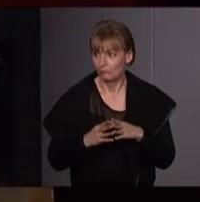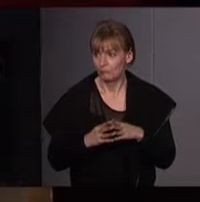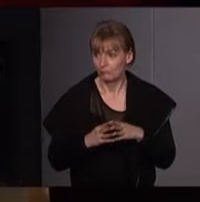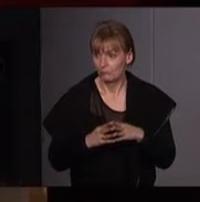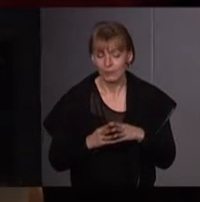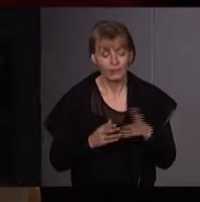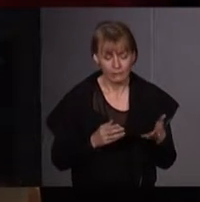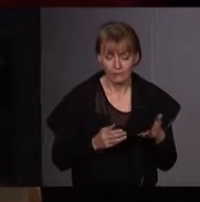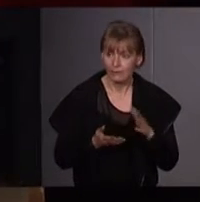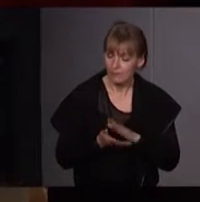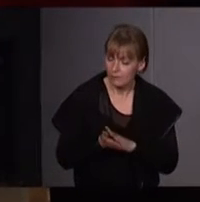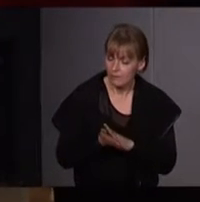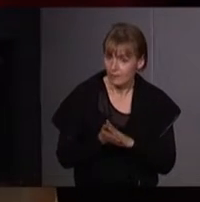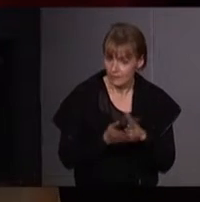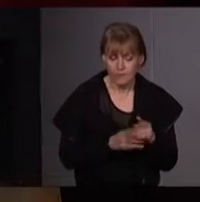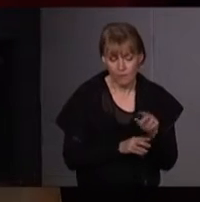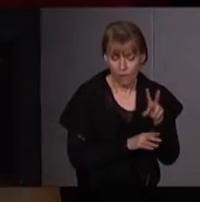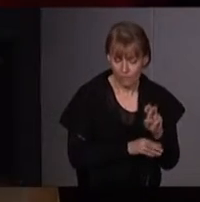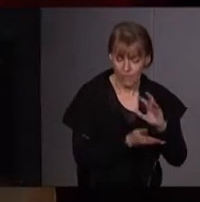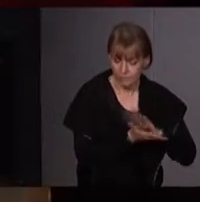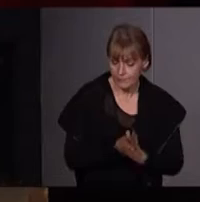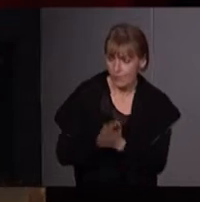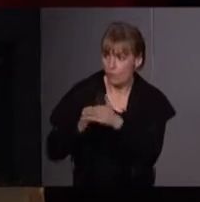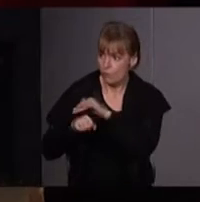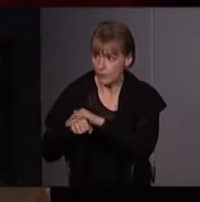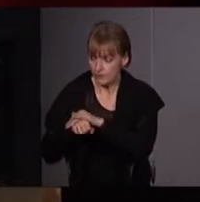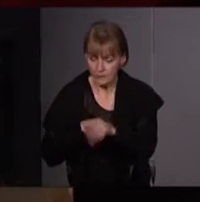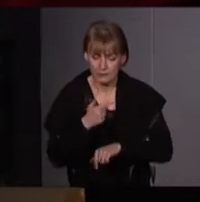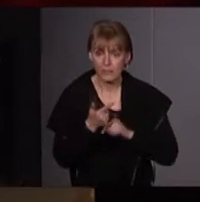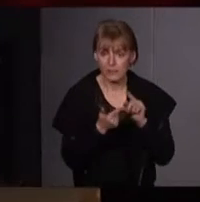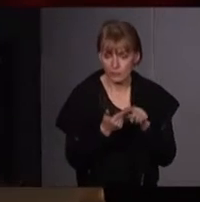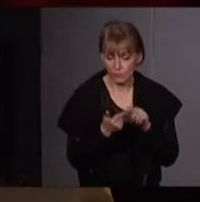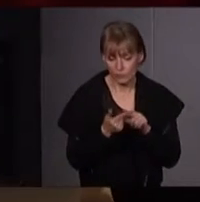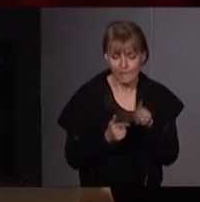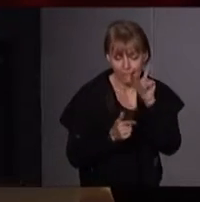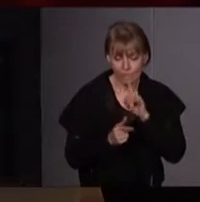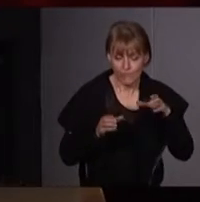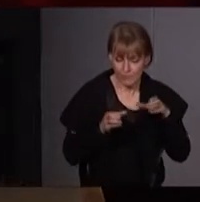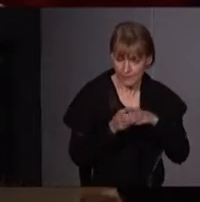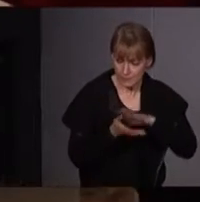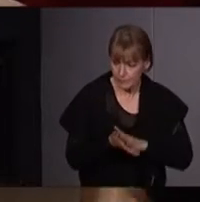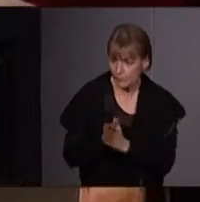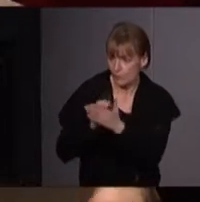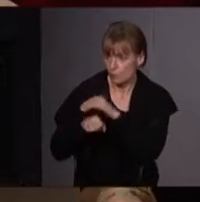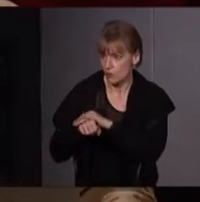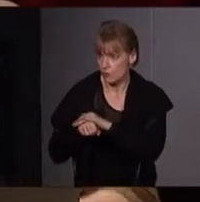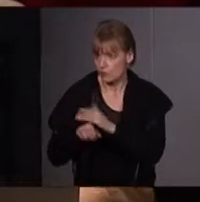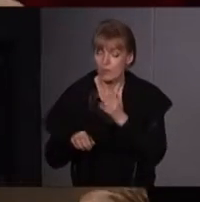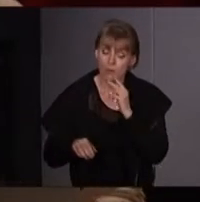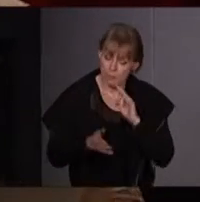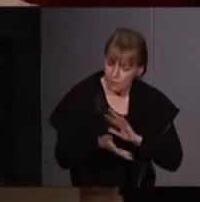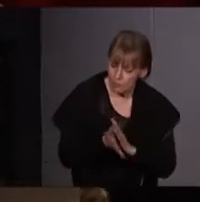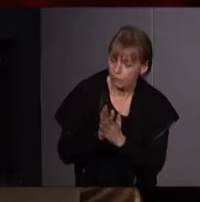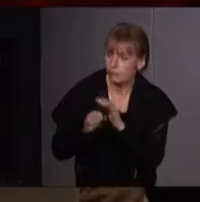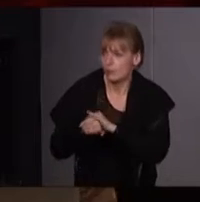la politisation des mouvements écologistes, la politisation des mouvements féministes, si tant est qu y besoin de les politiser,